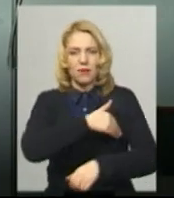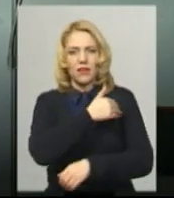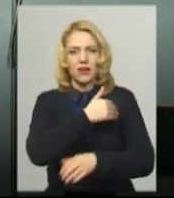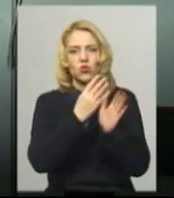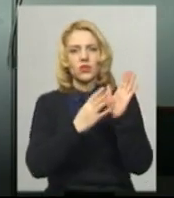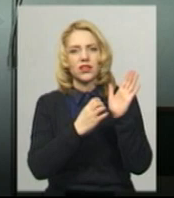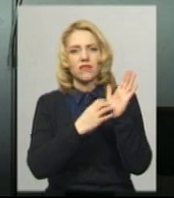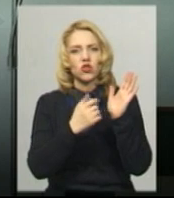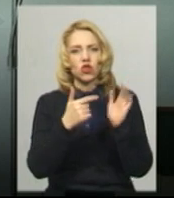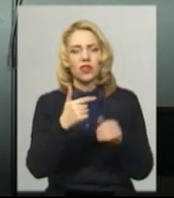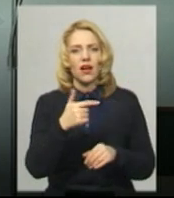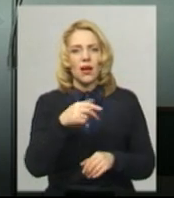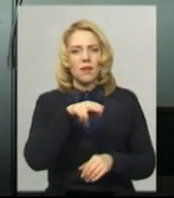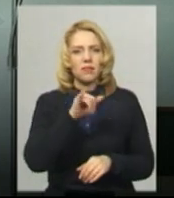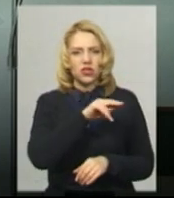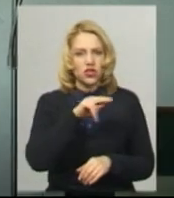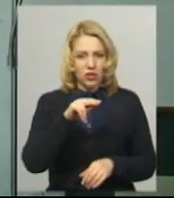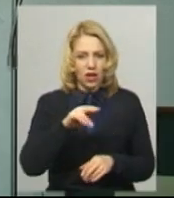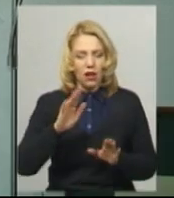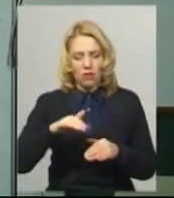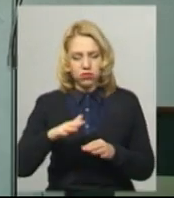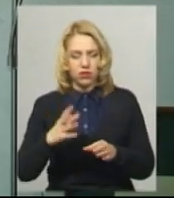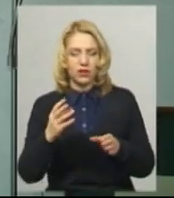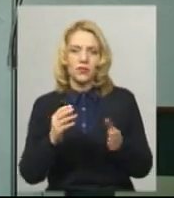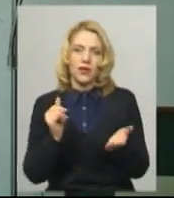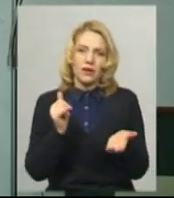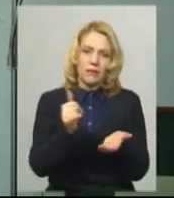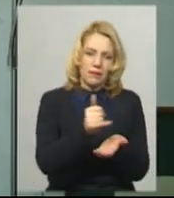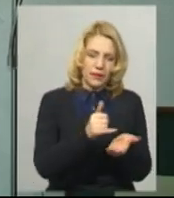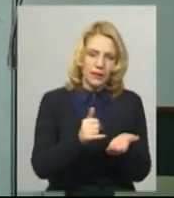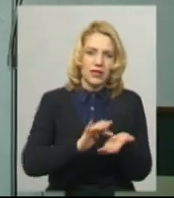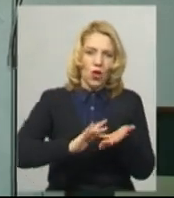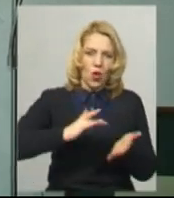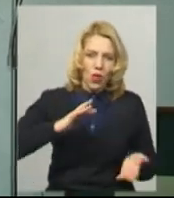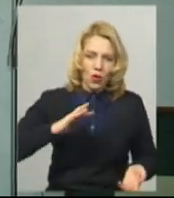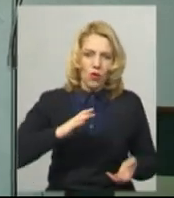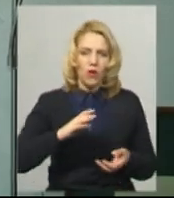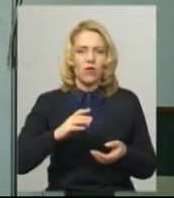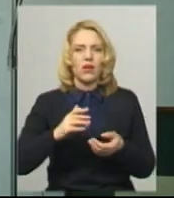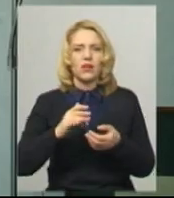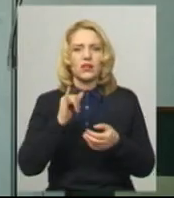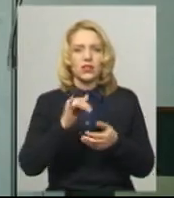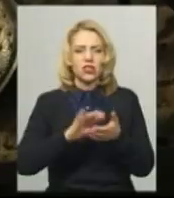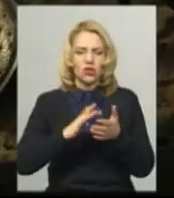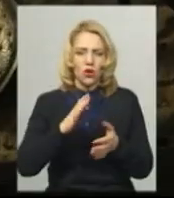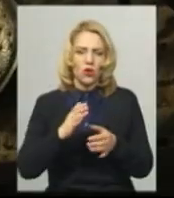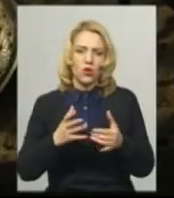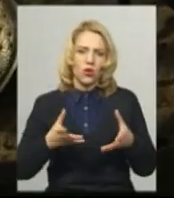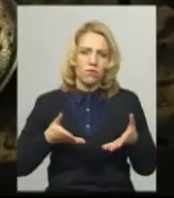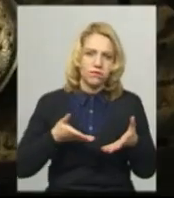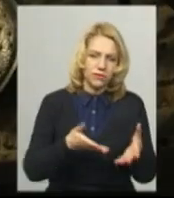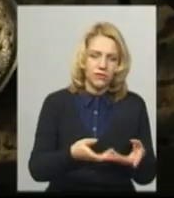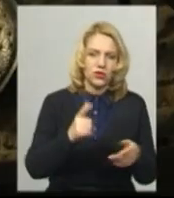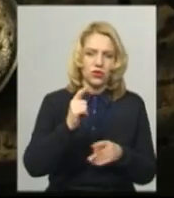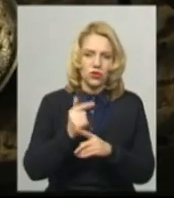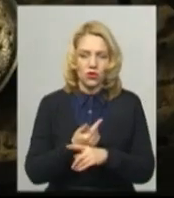градусів, а потім на неї накласти скло і ще раз її разом з склом сплавити, вже чуть при меншій температурі. Вітражами